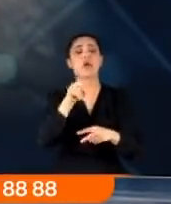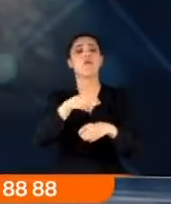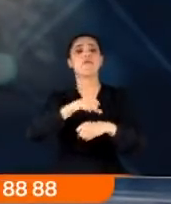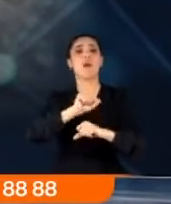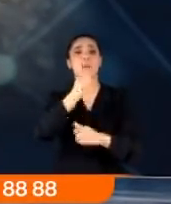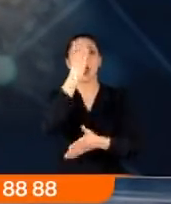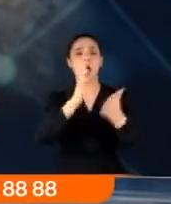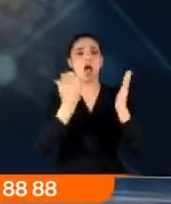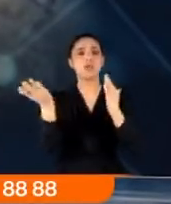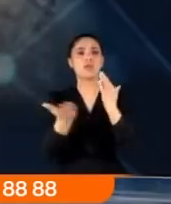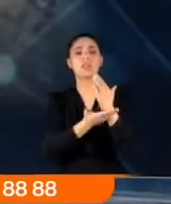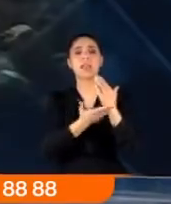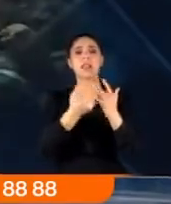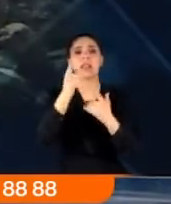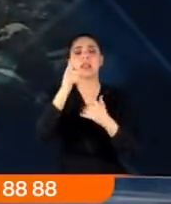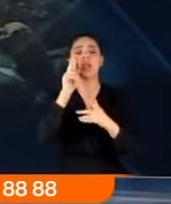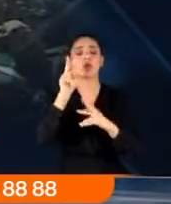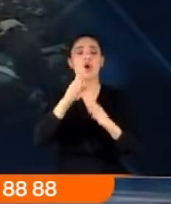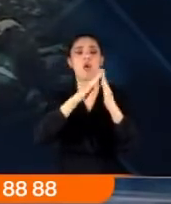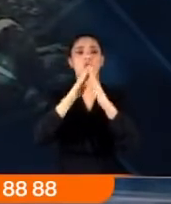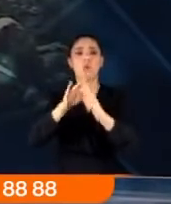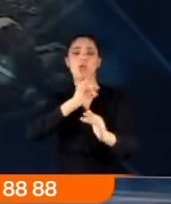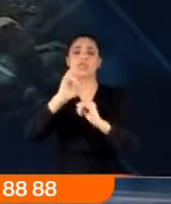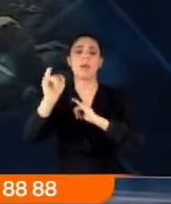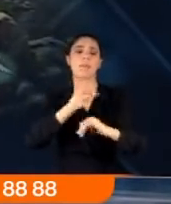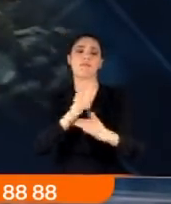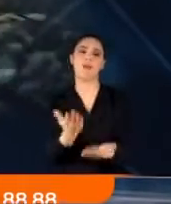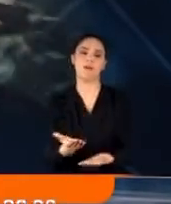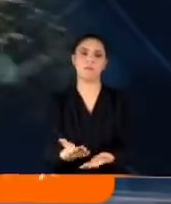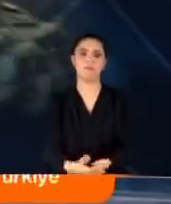Ağacın kesildiğini gören komşular duruma çok büyük tepki gösterdi haklı olarak.